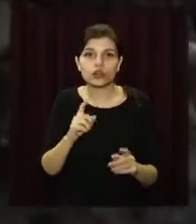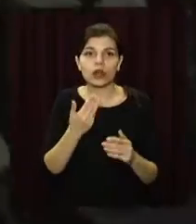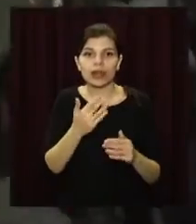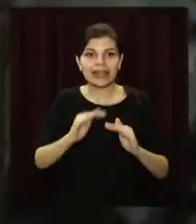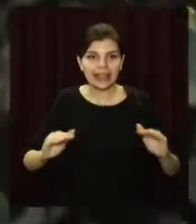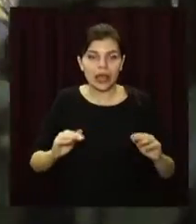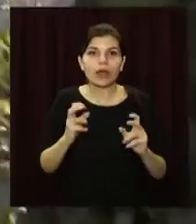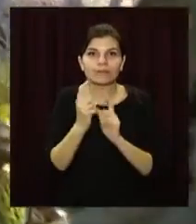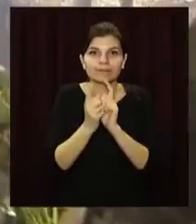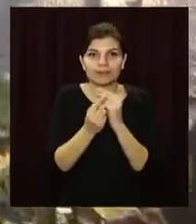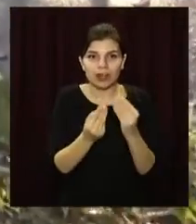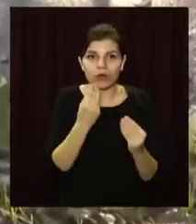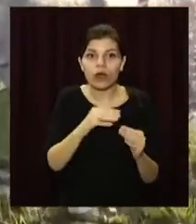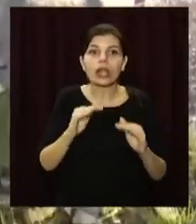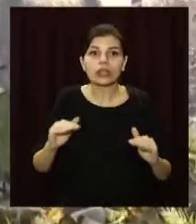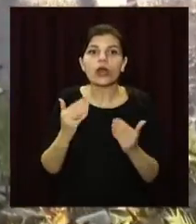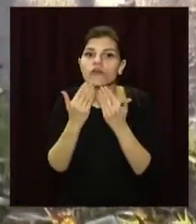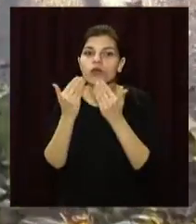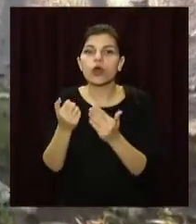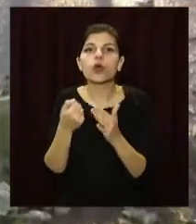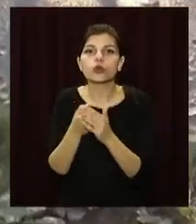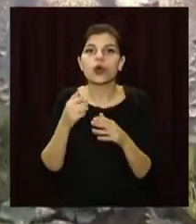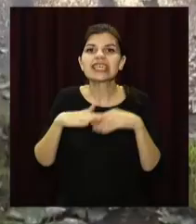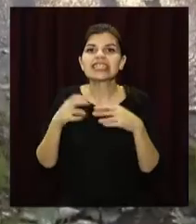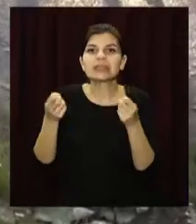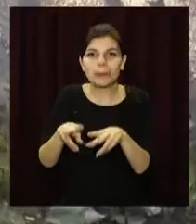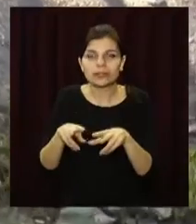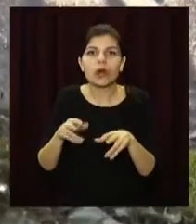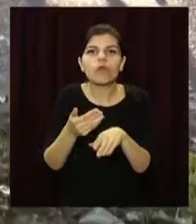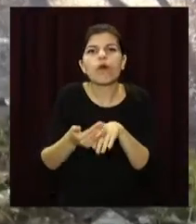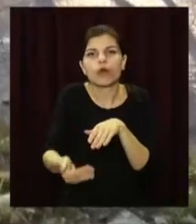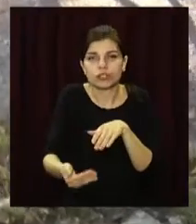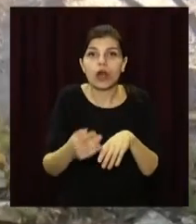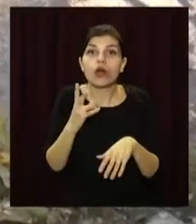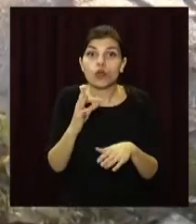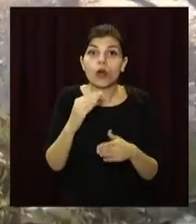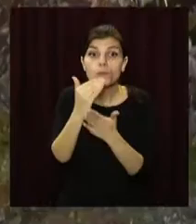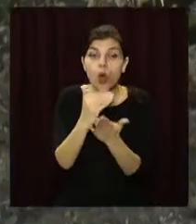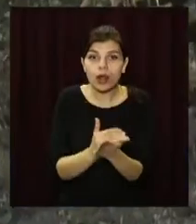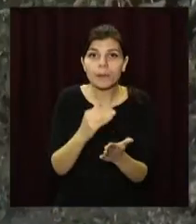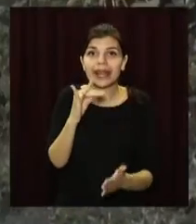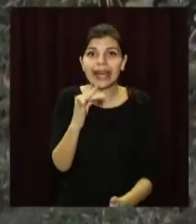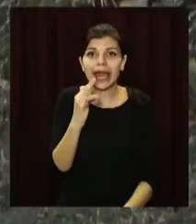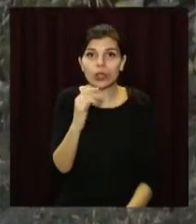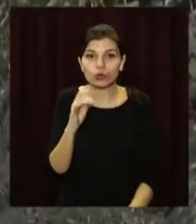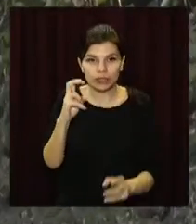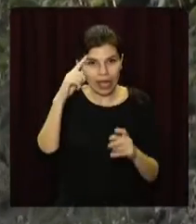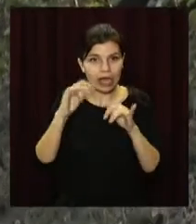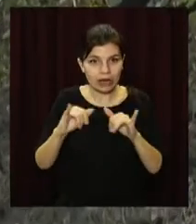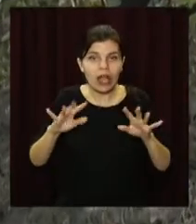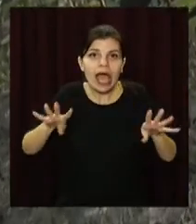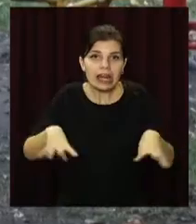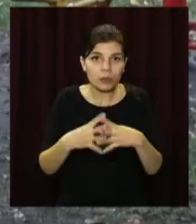стан таких дітей. По части батьки звертаються до фахівців пізніше. Утім, інклюзивні проєкти – завжди гарна можливість для